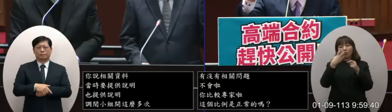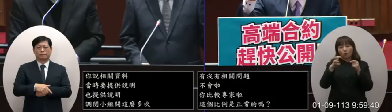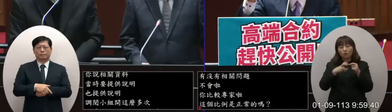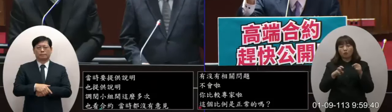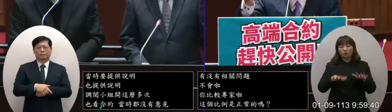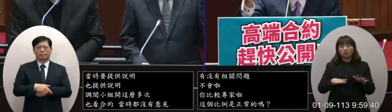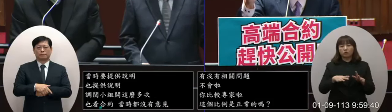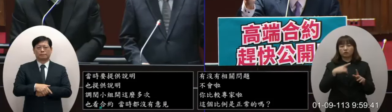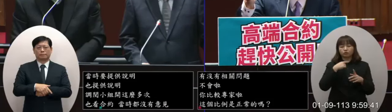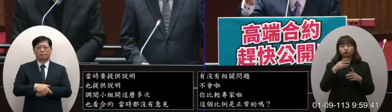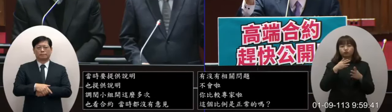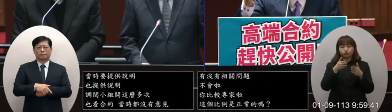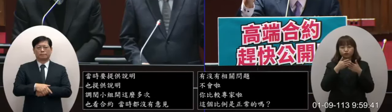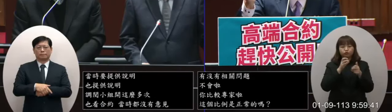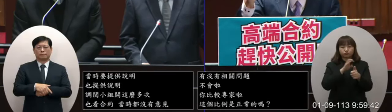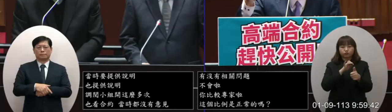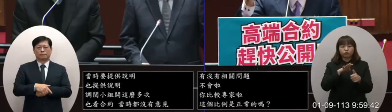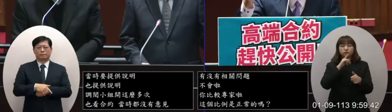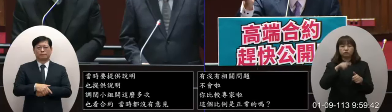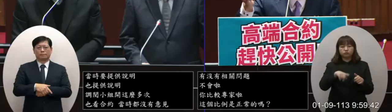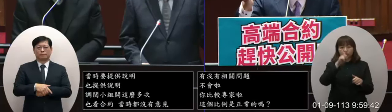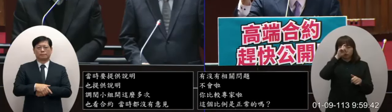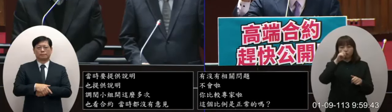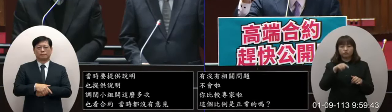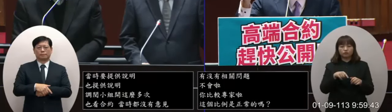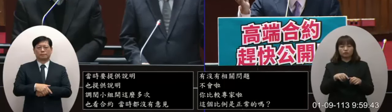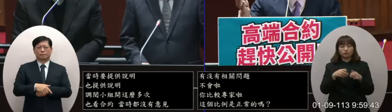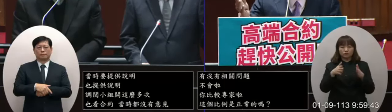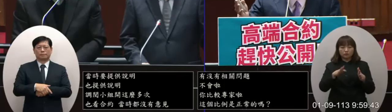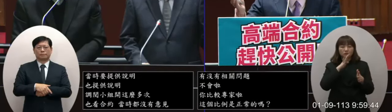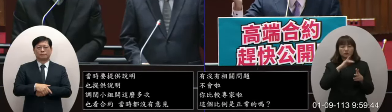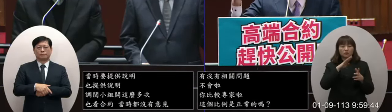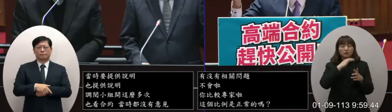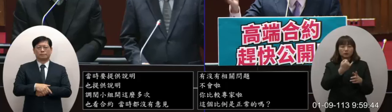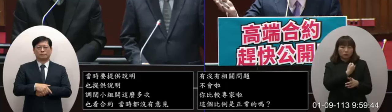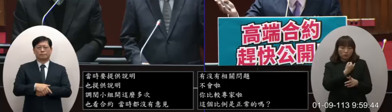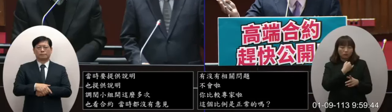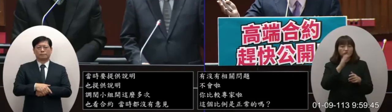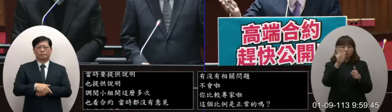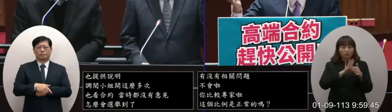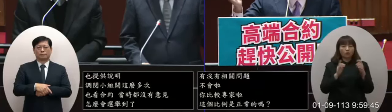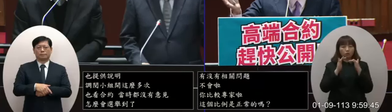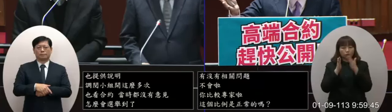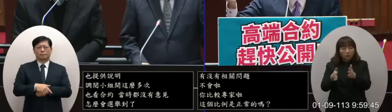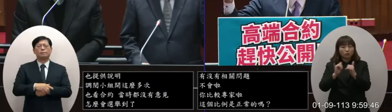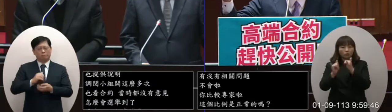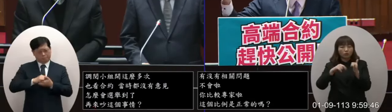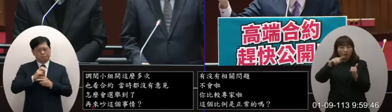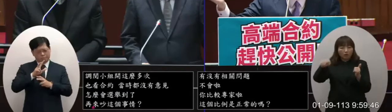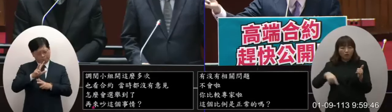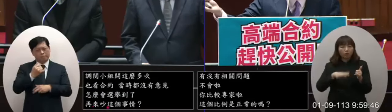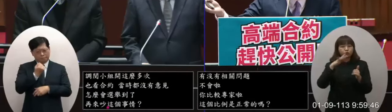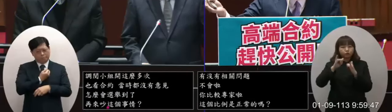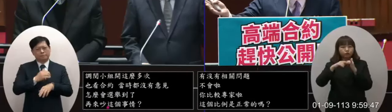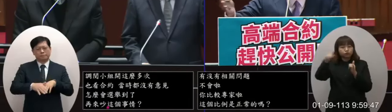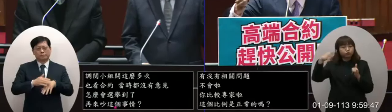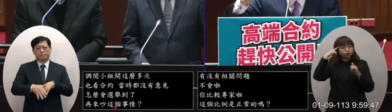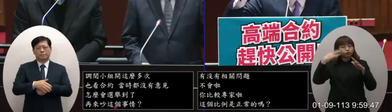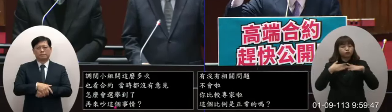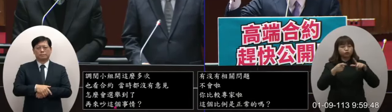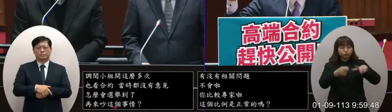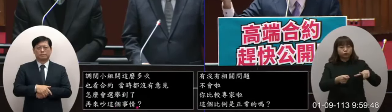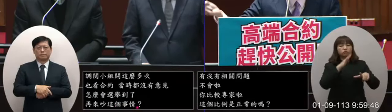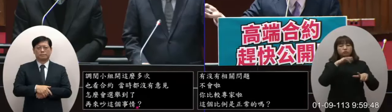我在這邊還是誠懇的呼籲我希望你們用謙卑的態度來面對民意民意既然想要公開